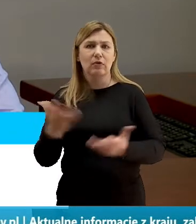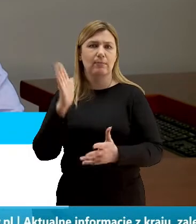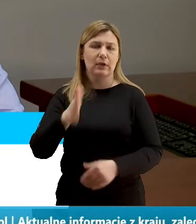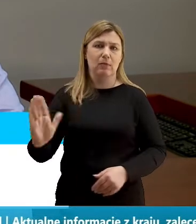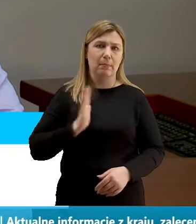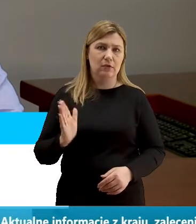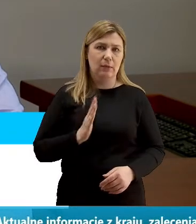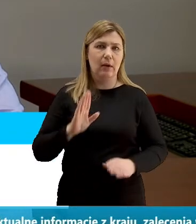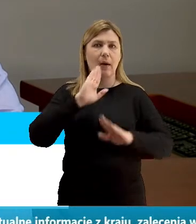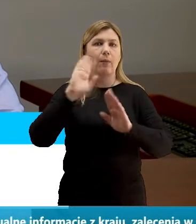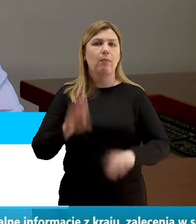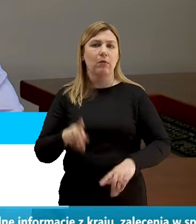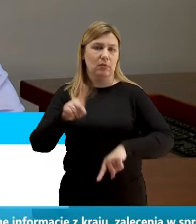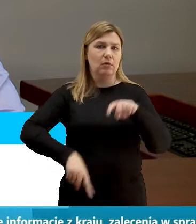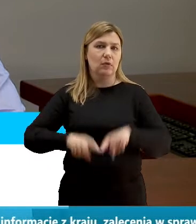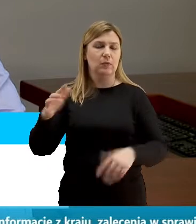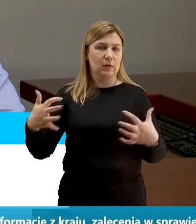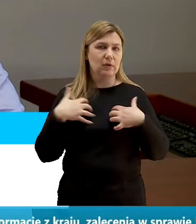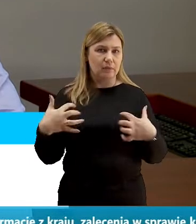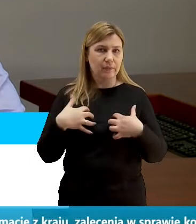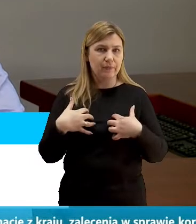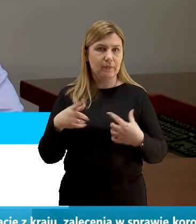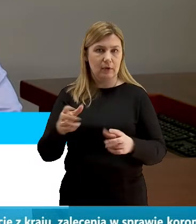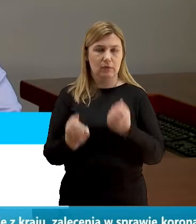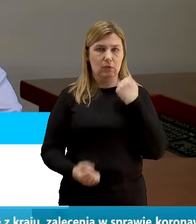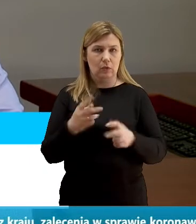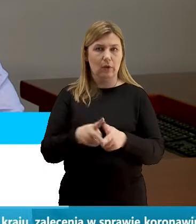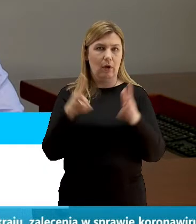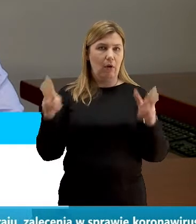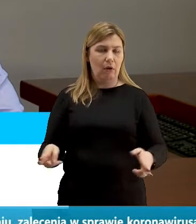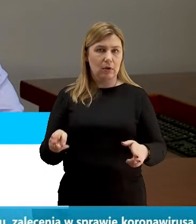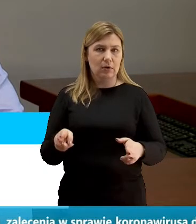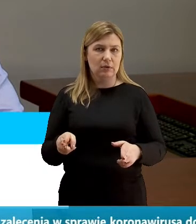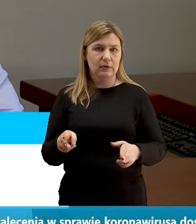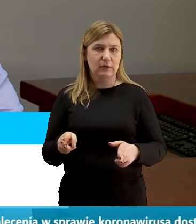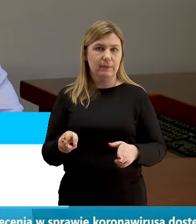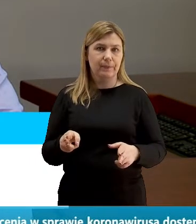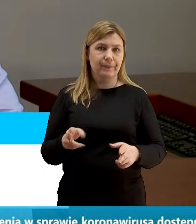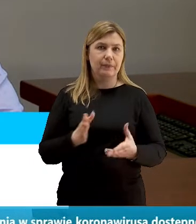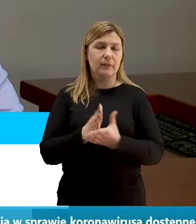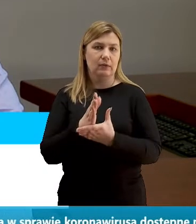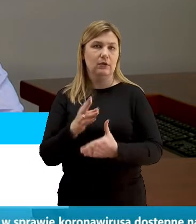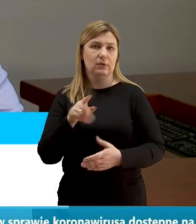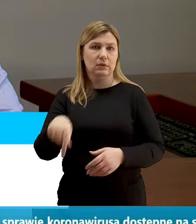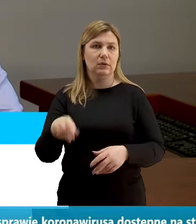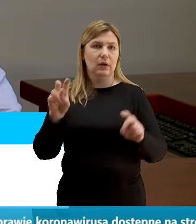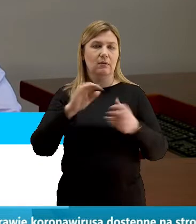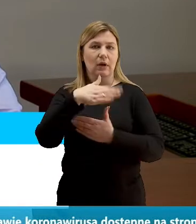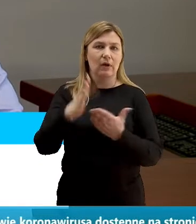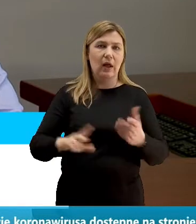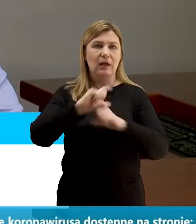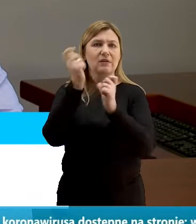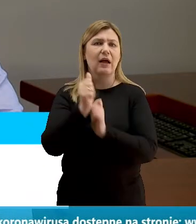pozwoliło na normalne funkcjonowanie przez ten trudny okres przechodzenia przez nasz kraj i przez całą Europę właściwie